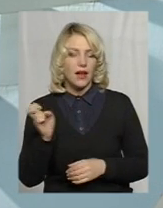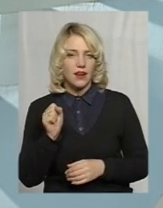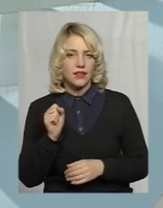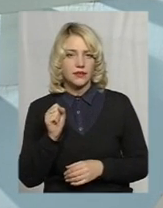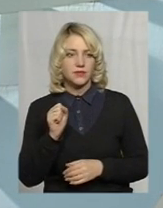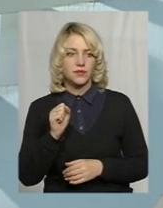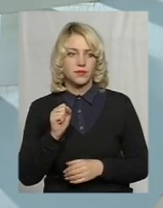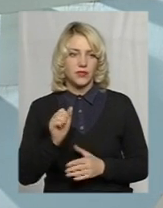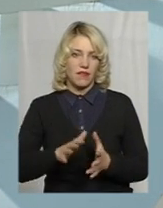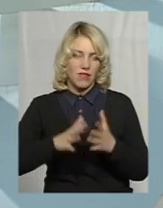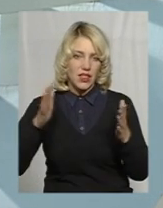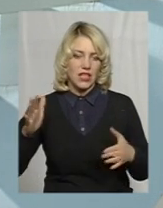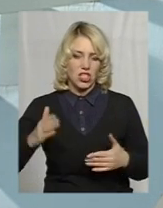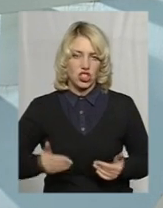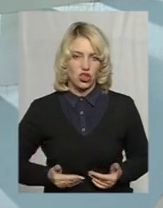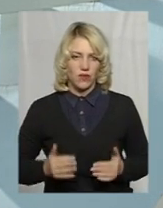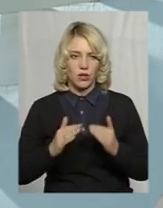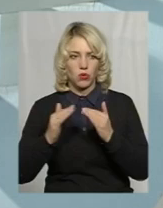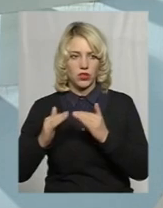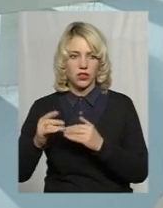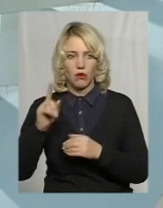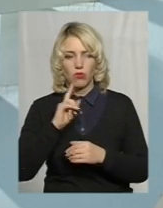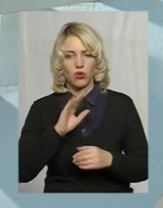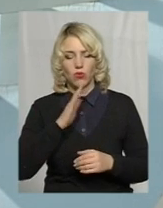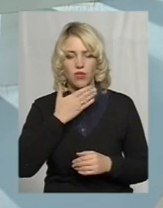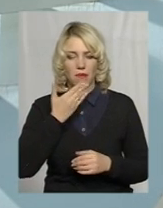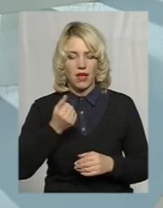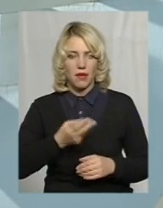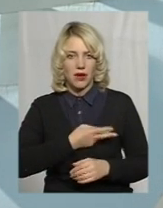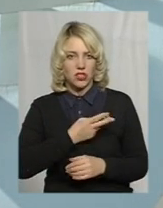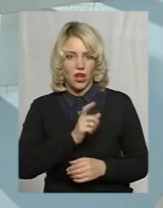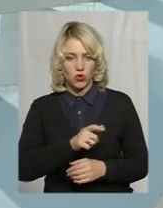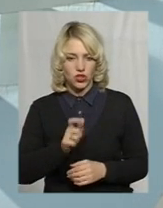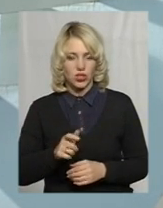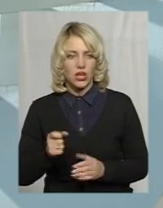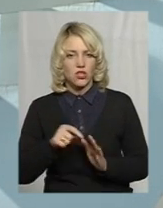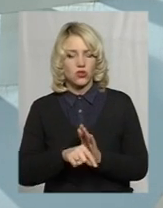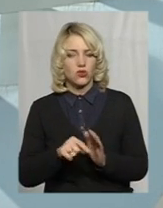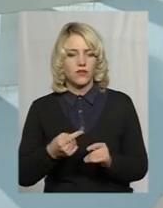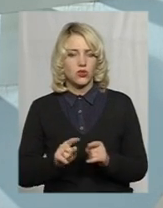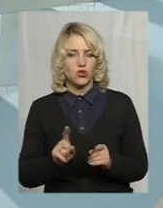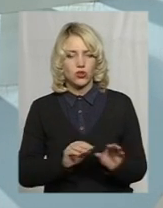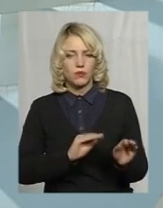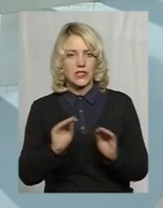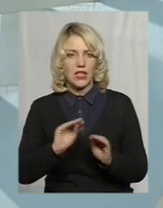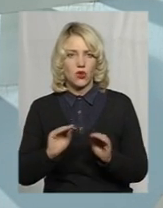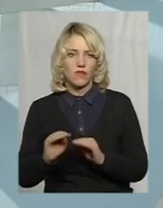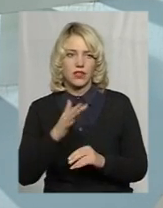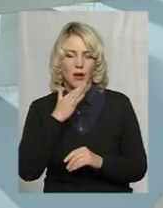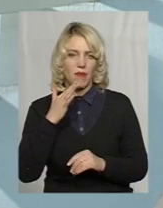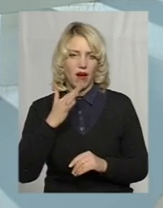На великих житлових будинках, допоки що, в нас нема бажаючих стосовно того, щоб встановлювати на